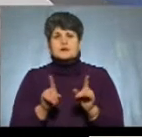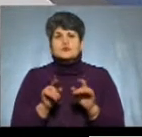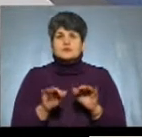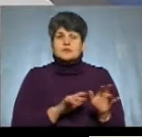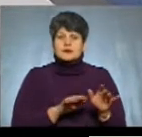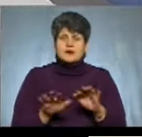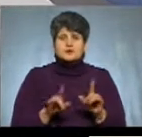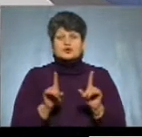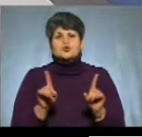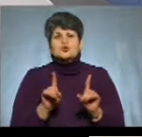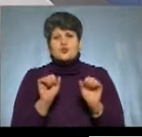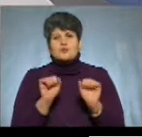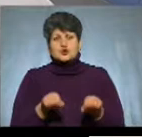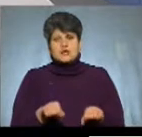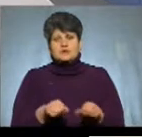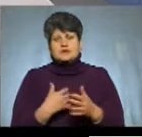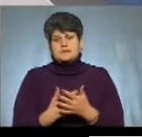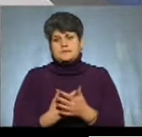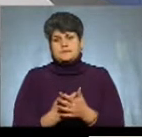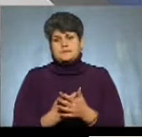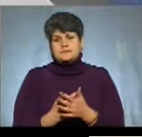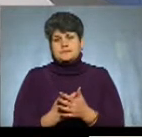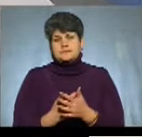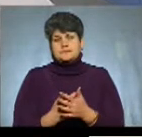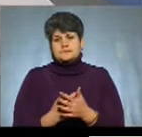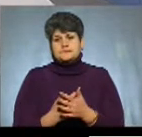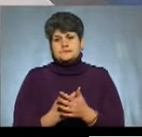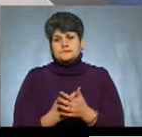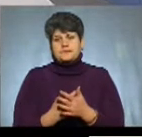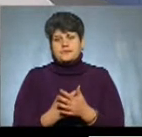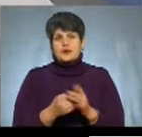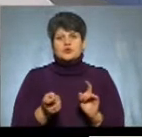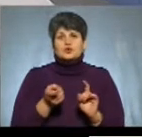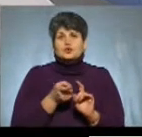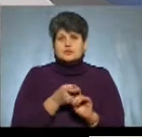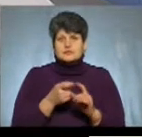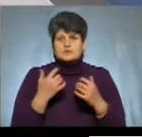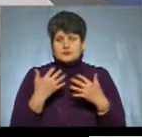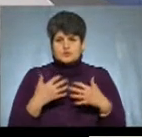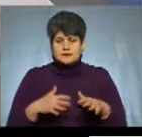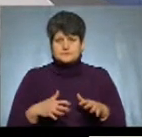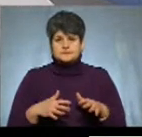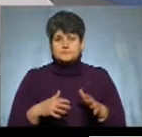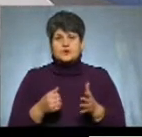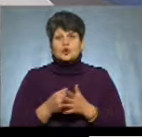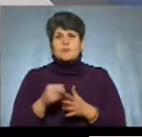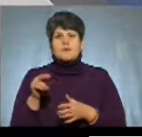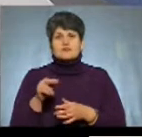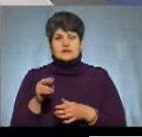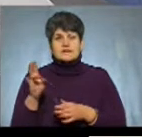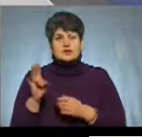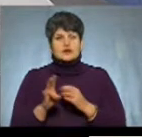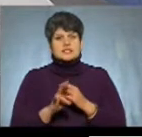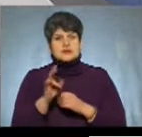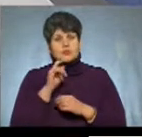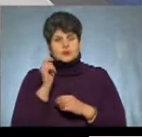щодо можливості долучатися вже до Православної церкви України,